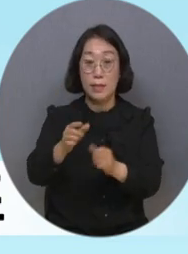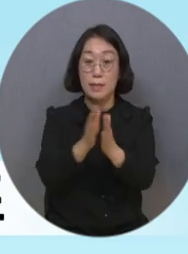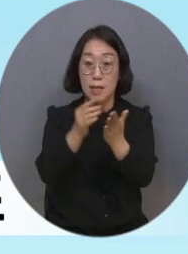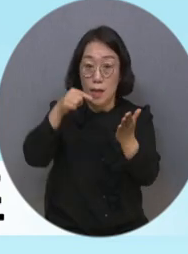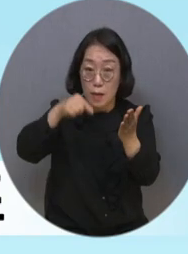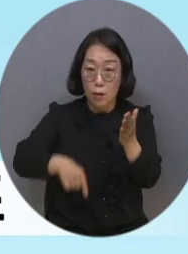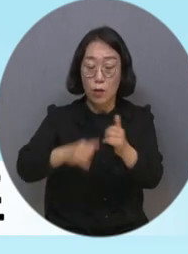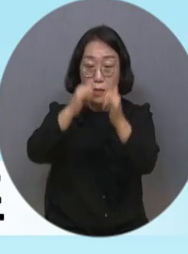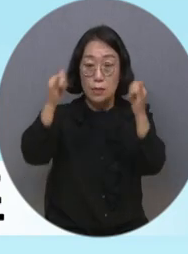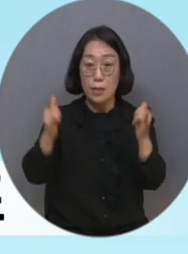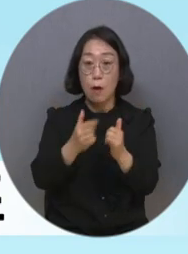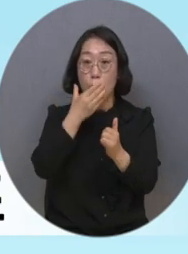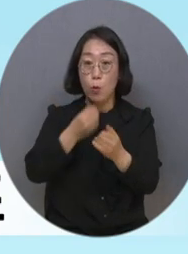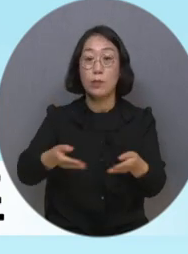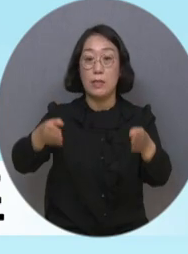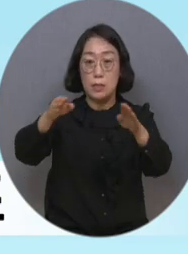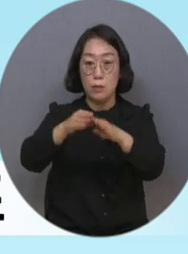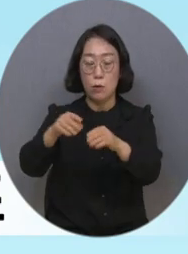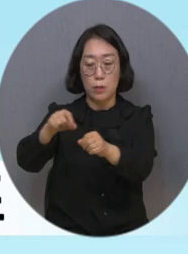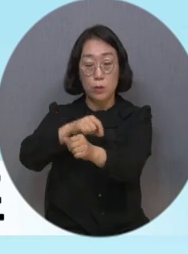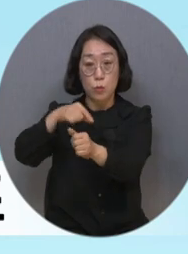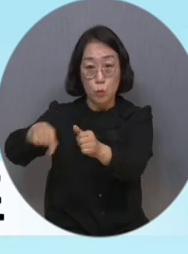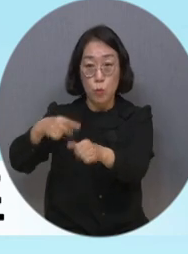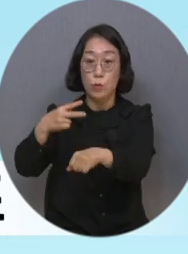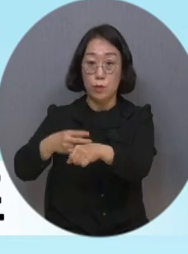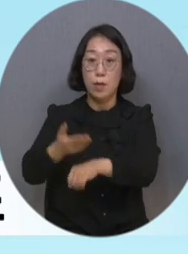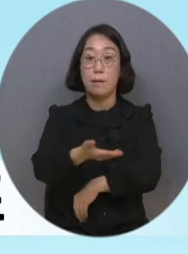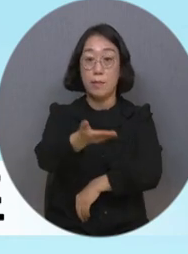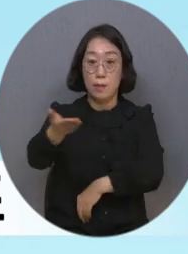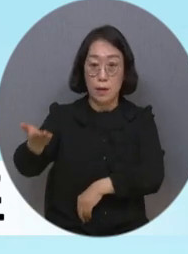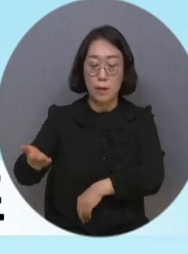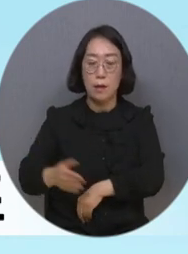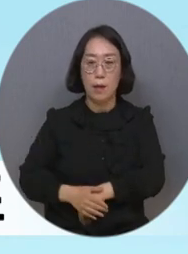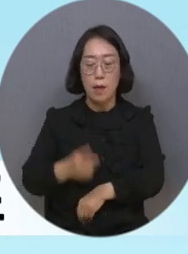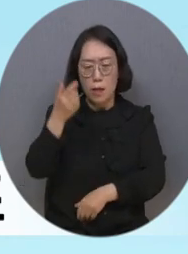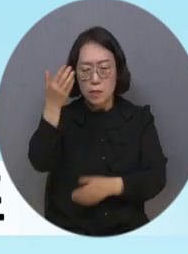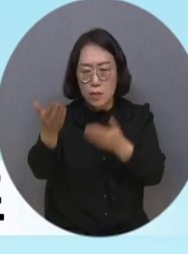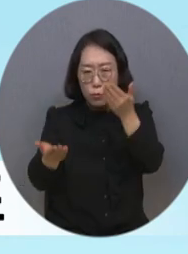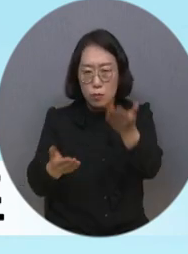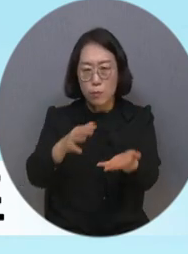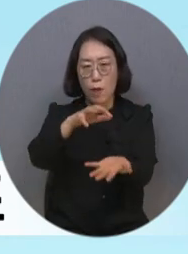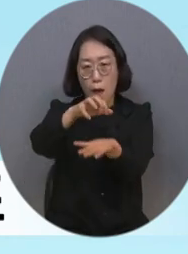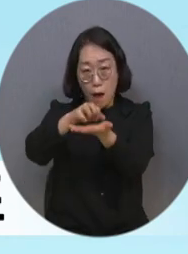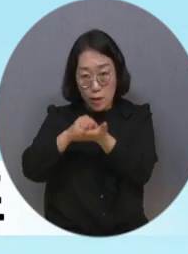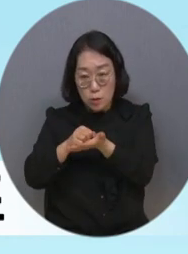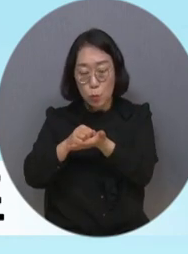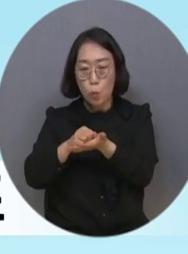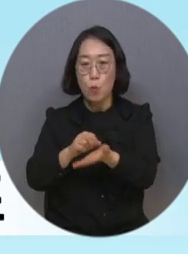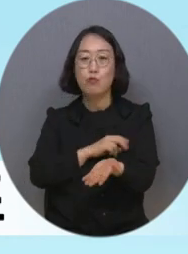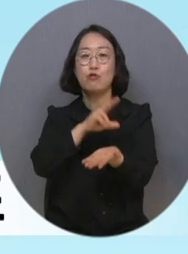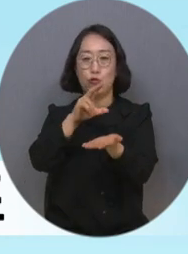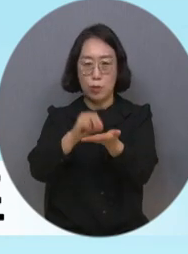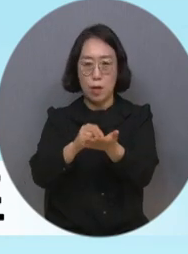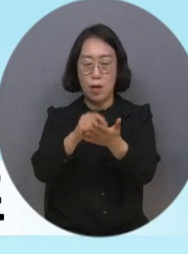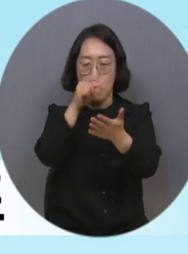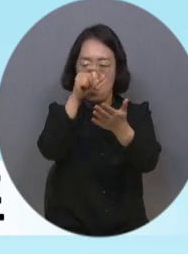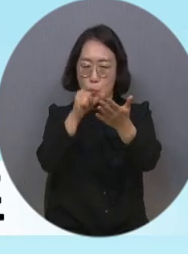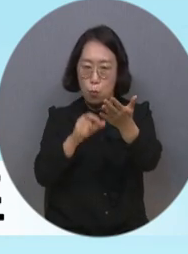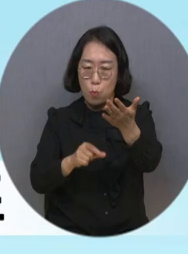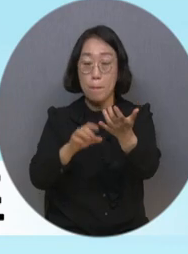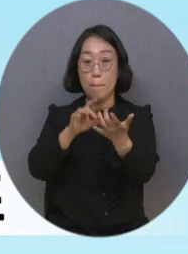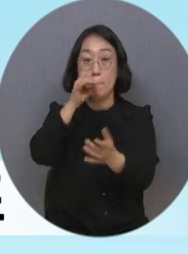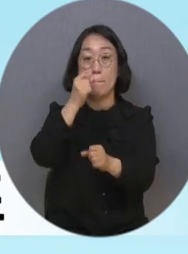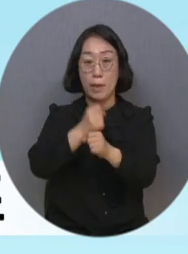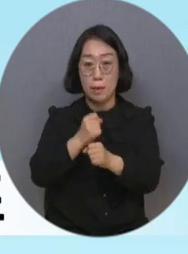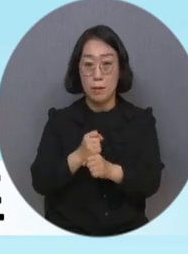사회복지시설과 특수교육기관 교사 등을 대상으로 한 설문 결과를 바탕으로 주제를 선정했으며 제작 사양을